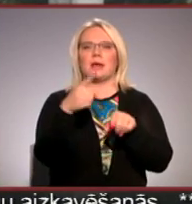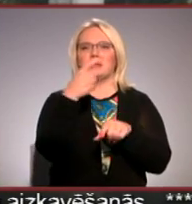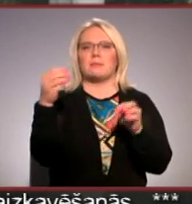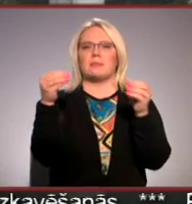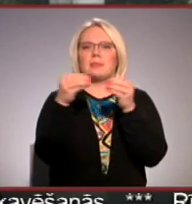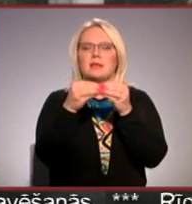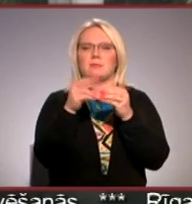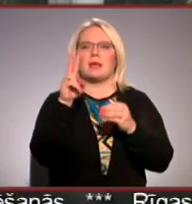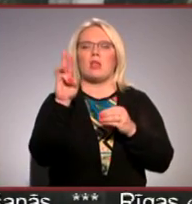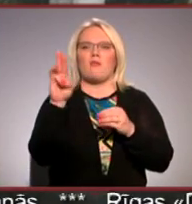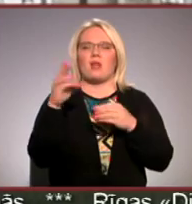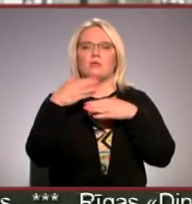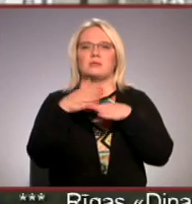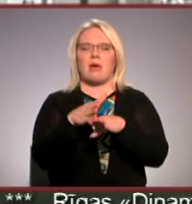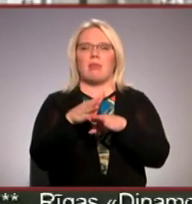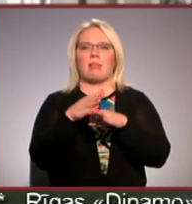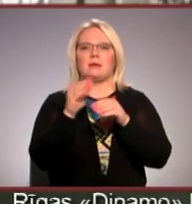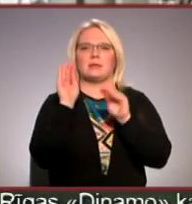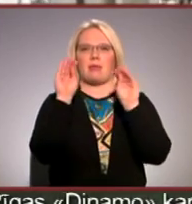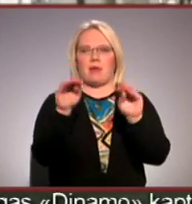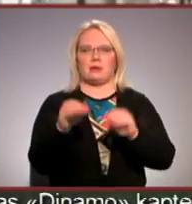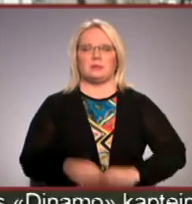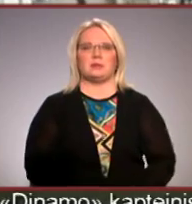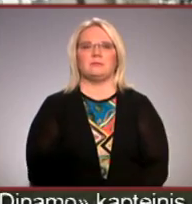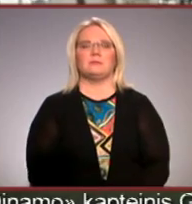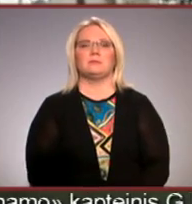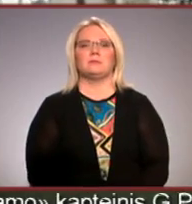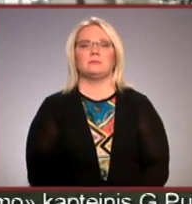kV sadalas ietaisas. Sandra Lietāni, Andris Pāns, TV Spektrs.